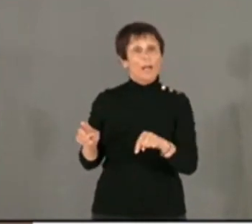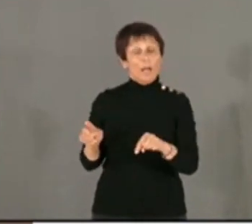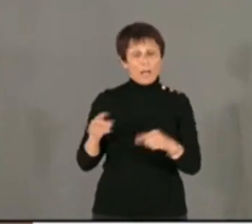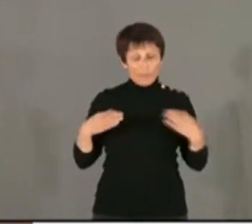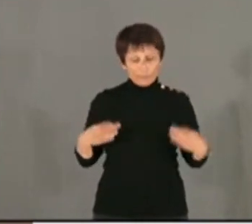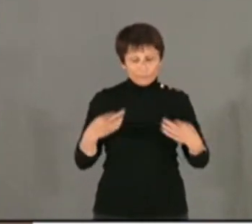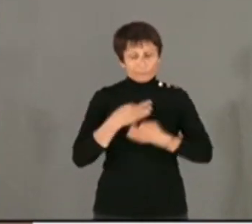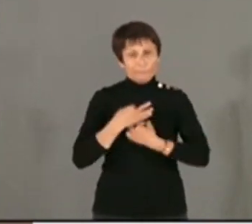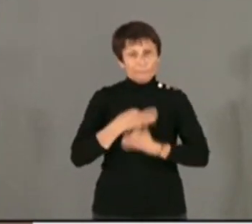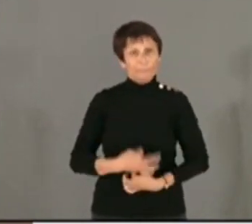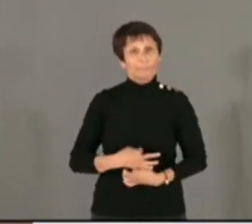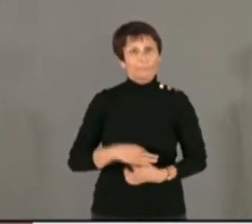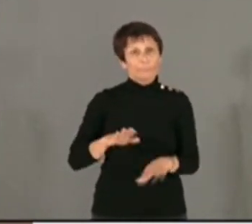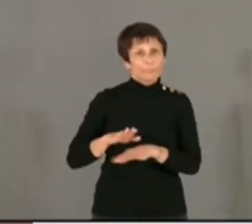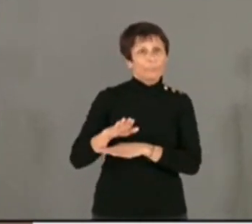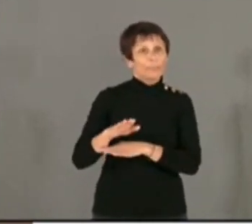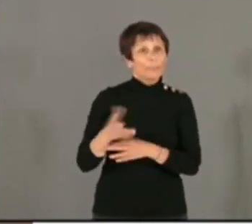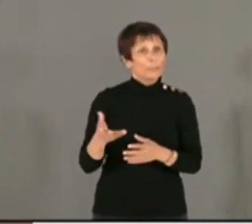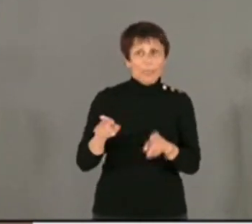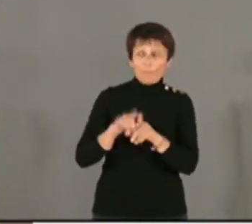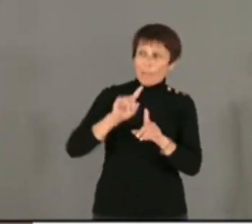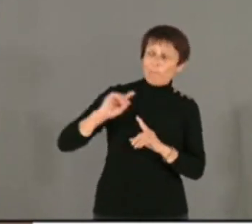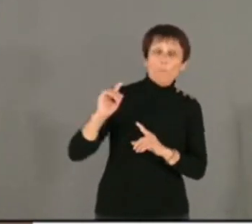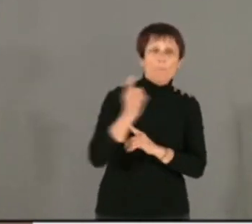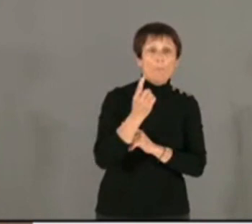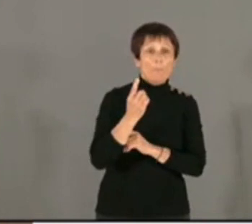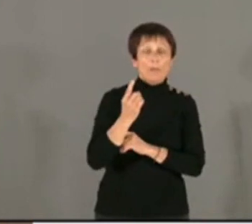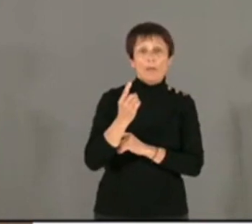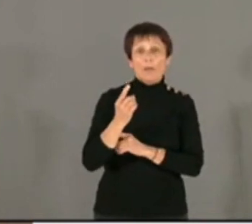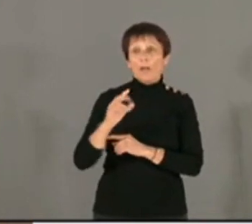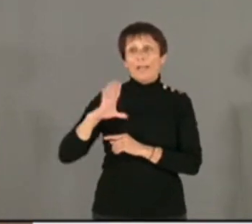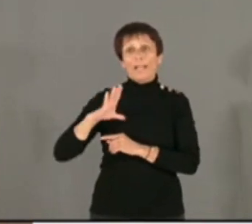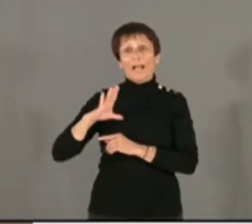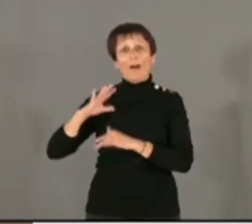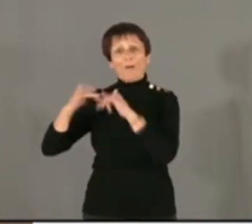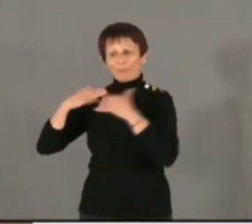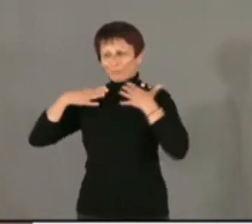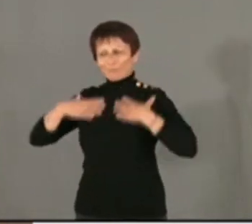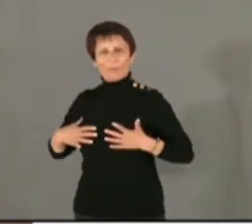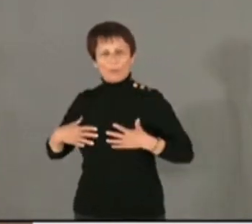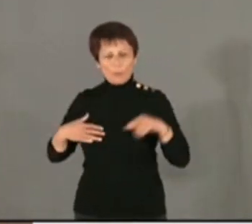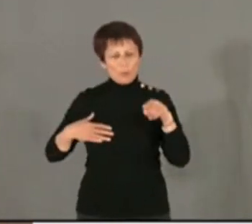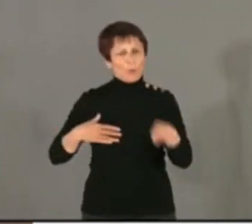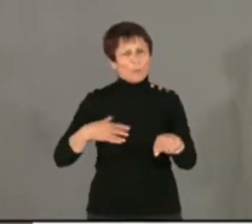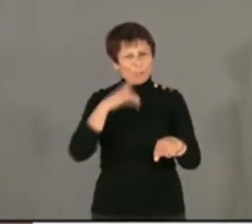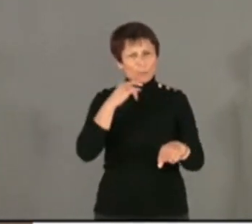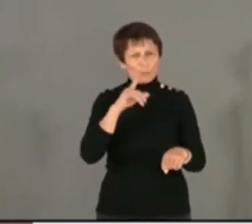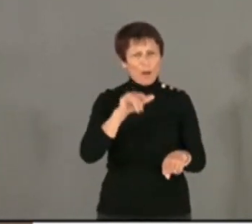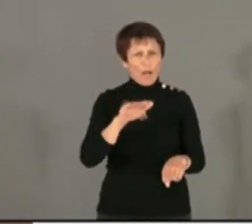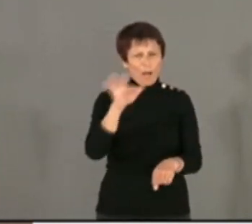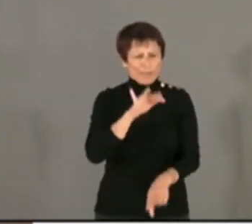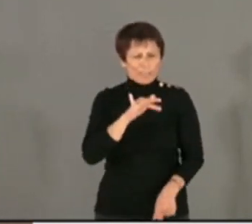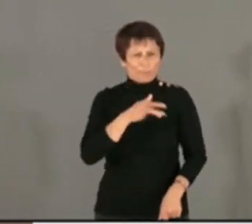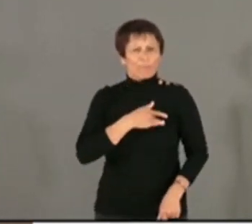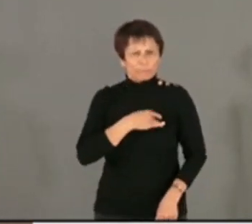'uniforme, comme d'autres peut-être portent le maillot, mais lui avait la France au cœur et a